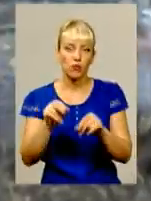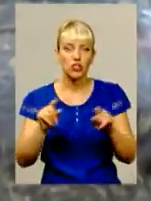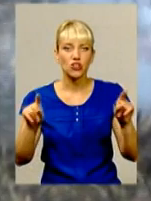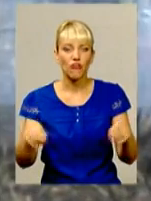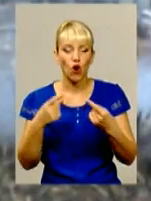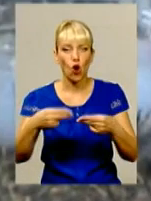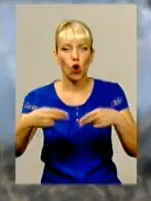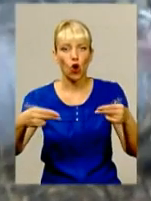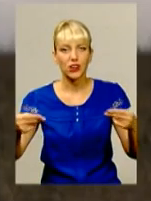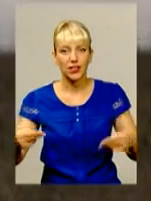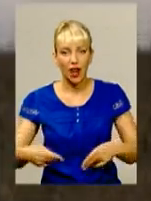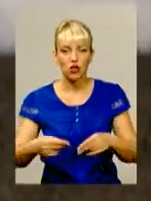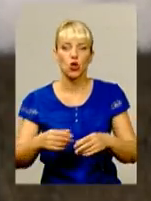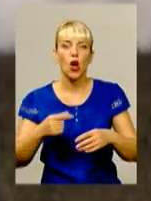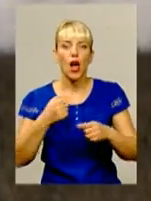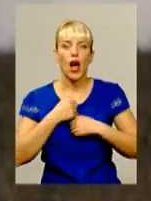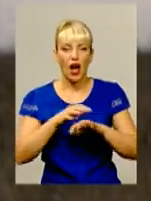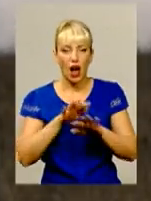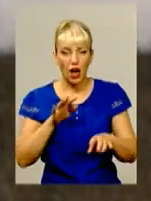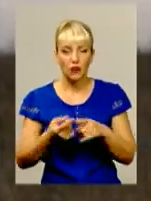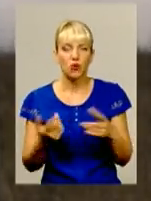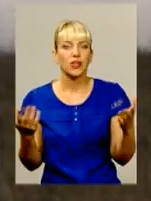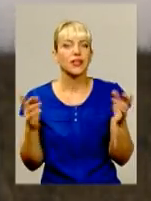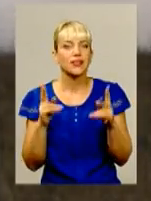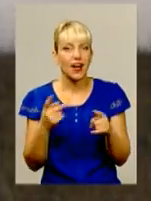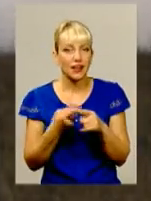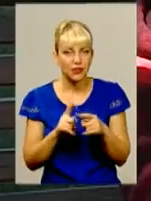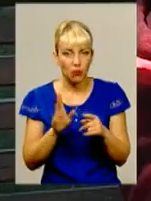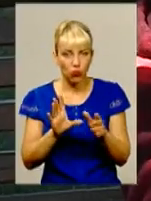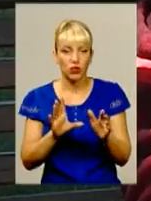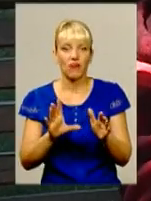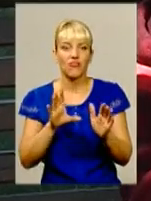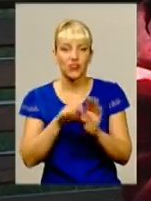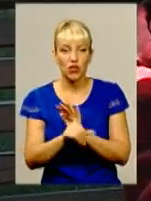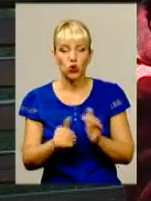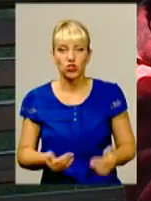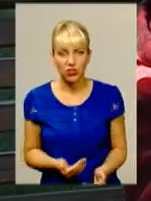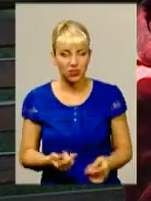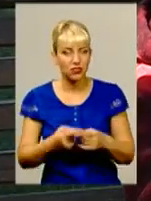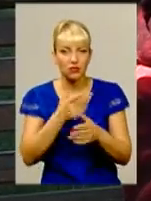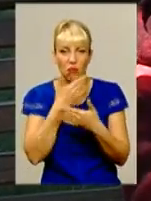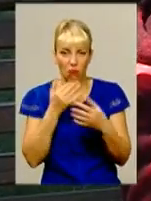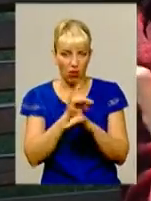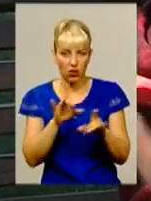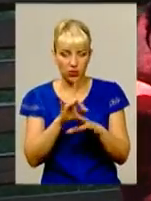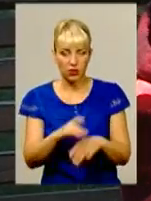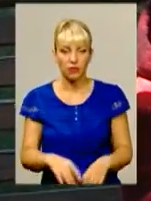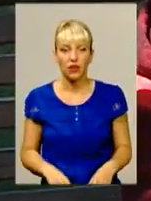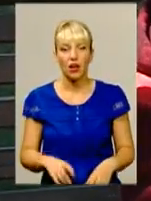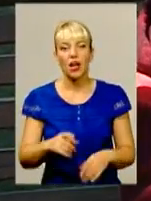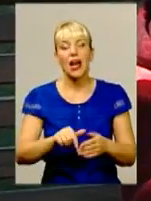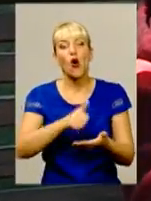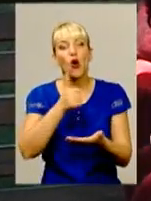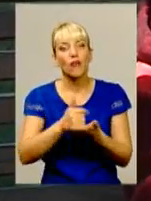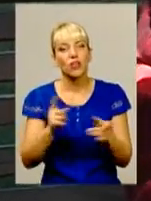самочином втілюватимуть пафосне гасло у життя, про це ані пари з вуст. Саме головне те, що він робив, бо благодійність він раз зробить перед